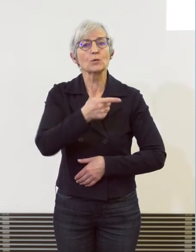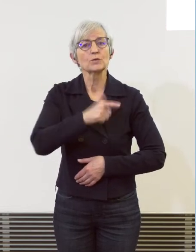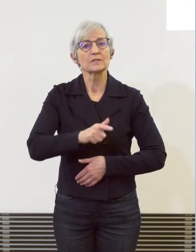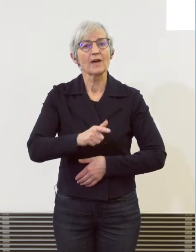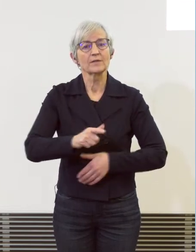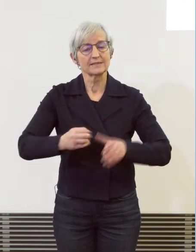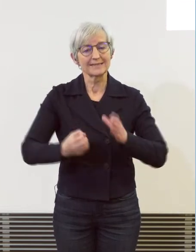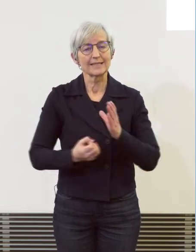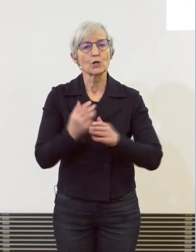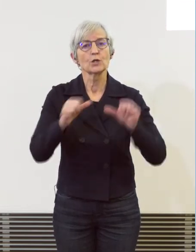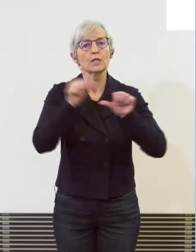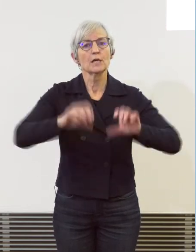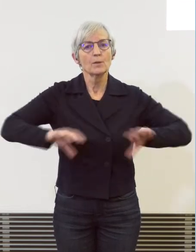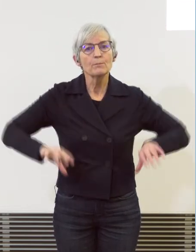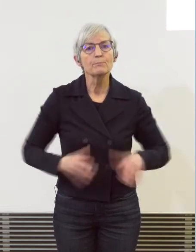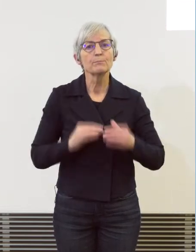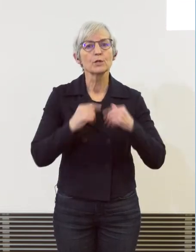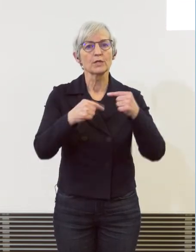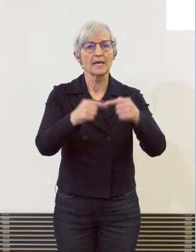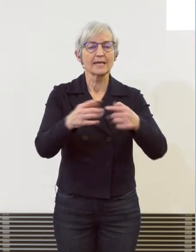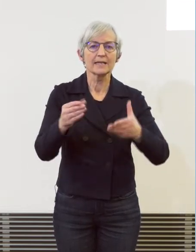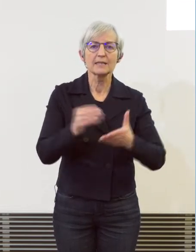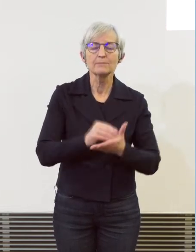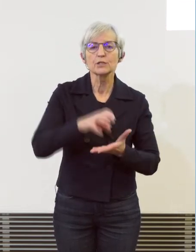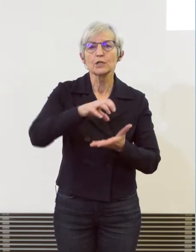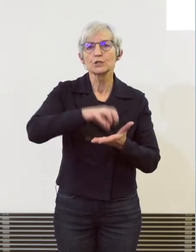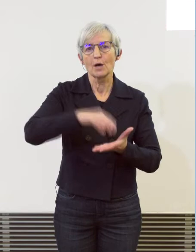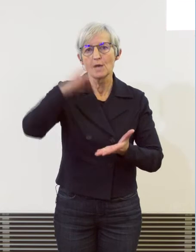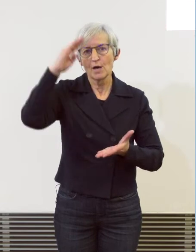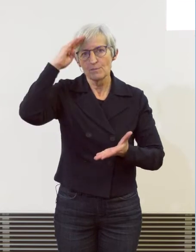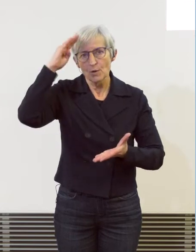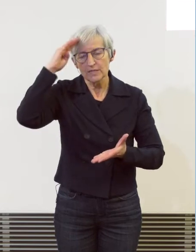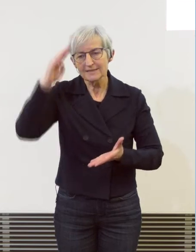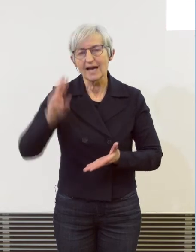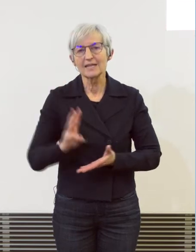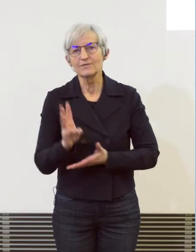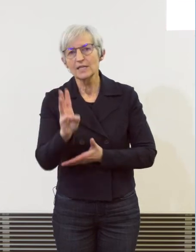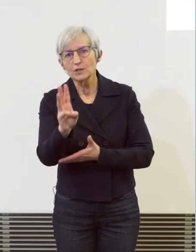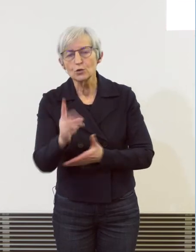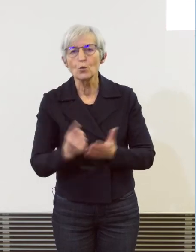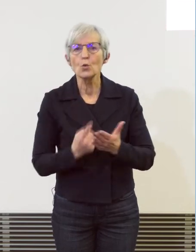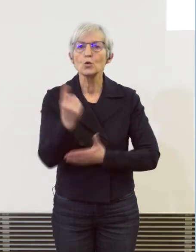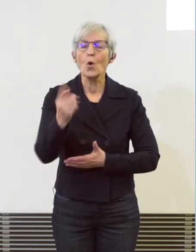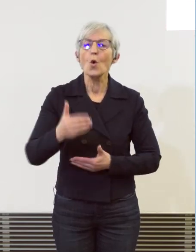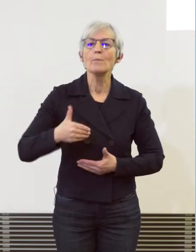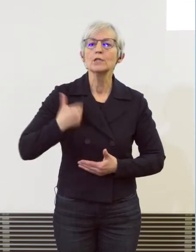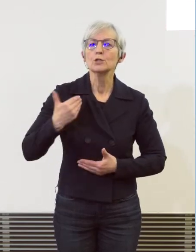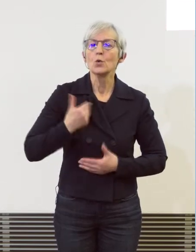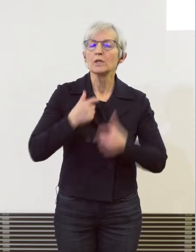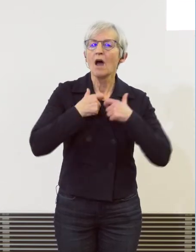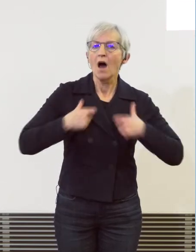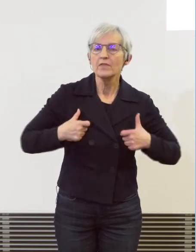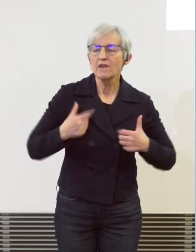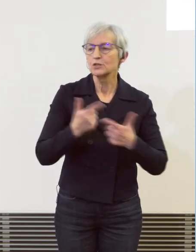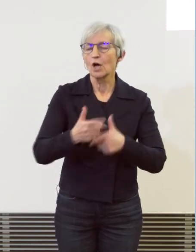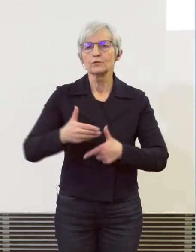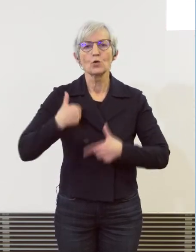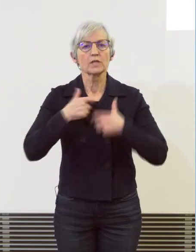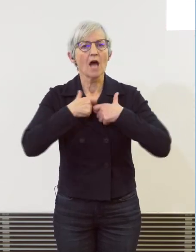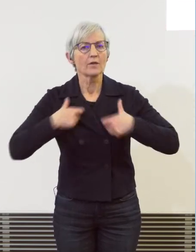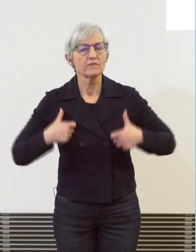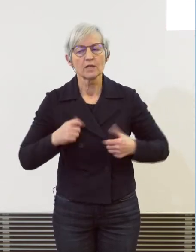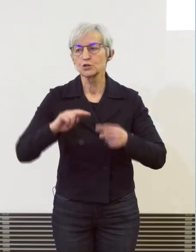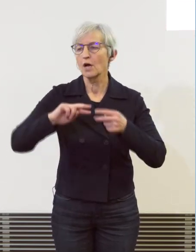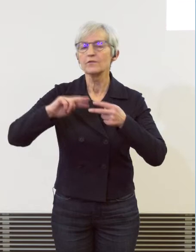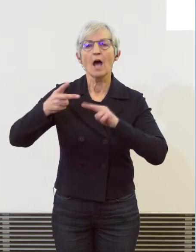der Stadtpolizei in Zürich, Wintetur, Oberjugendanwaltschaft, Jugendanwaltschaft und weiteren Partner. Ich darf in diesem Zusammenhang auch daran